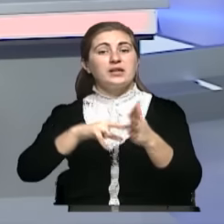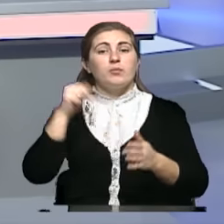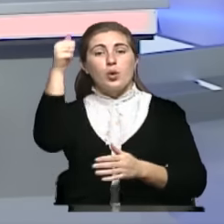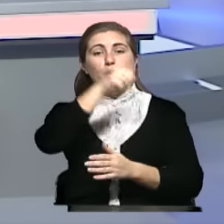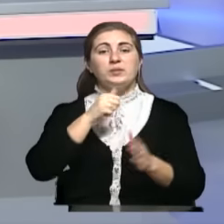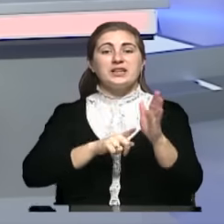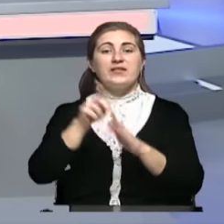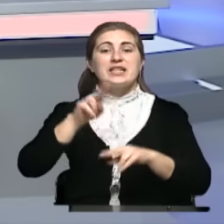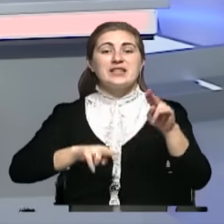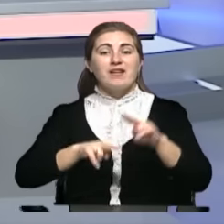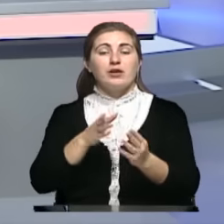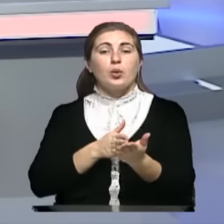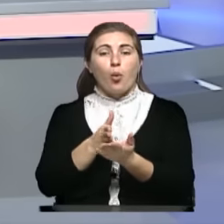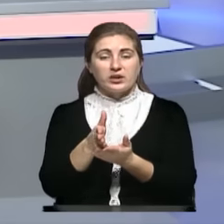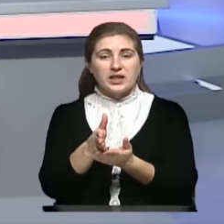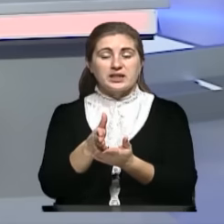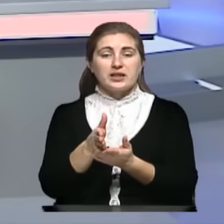становления строительной отрасли.